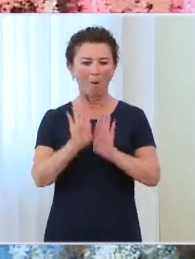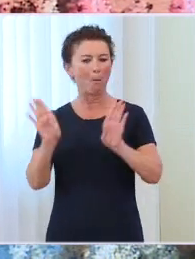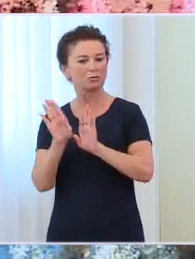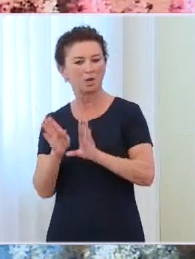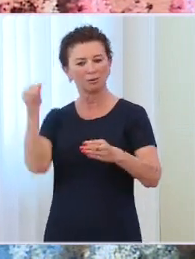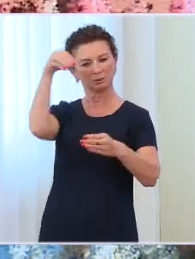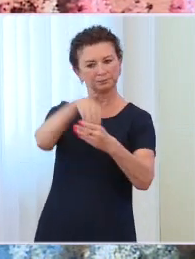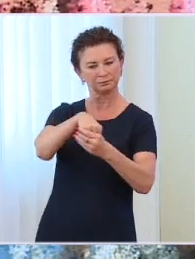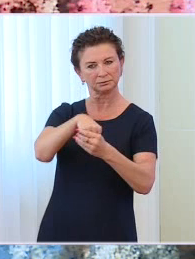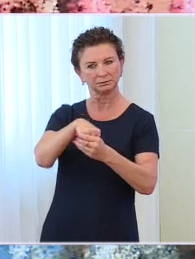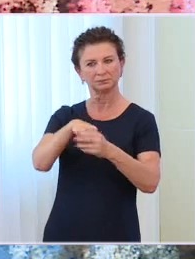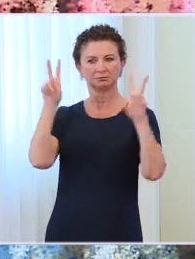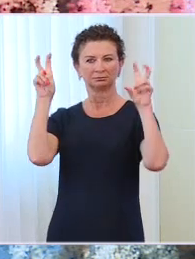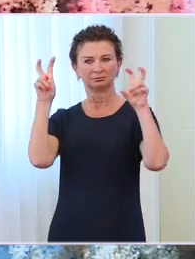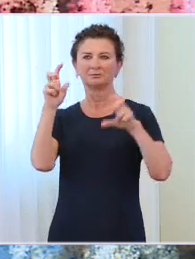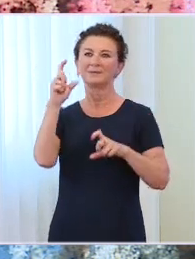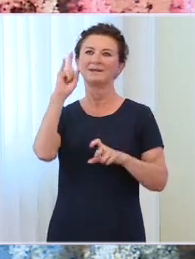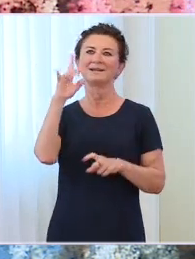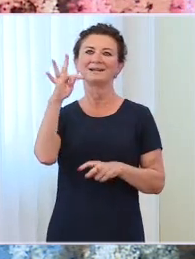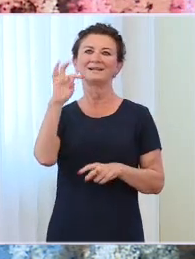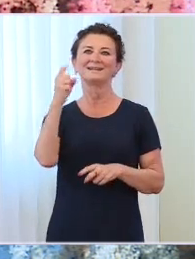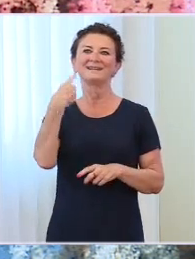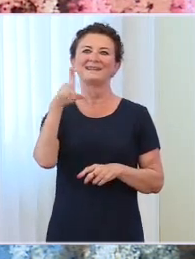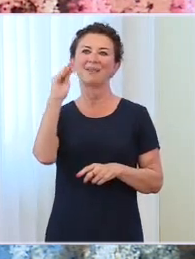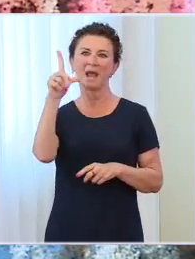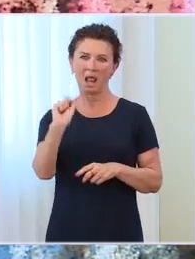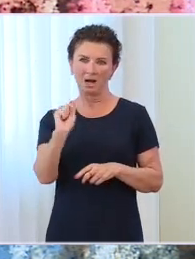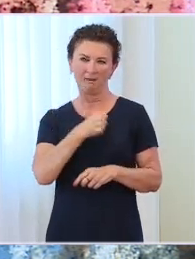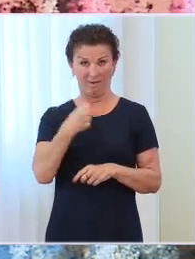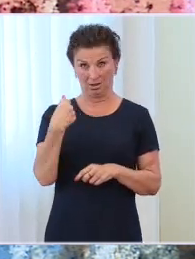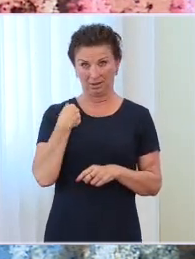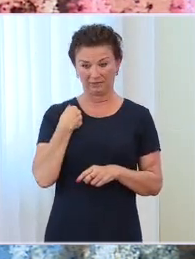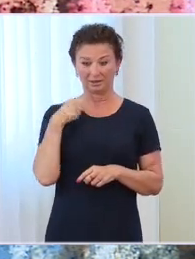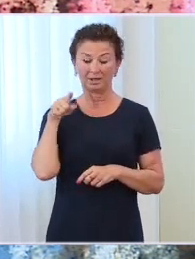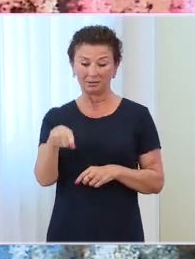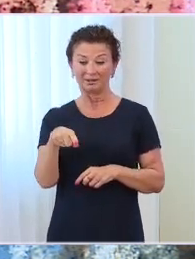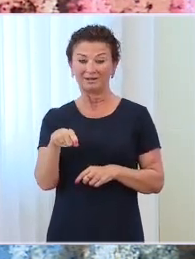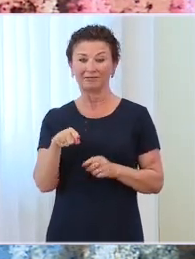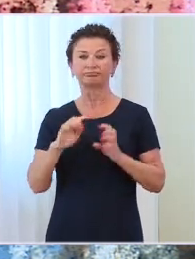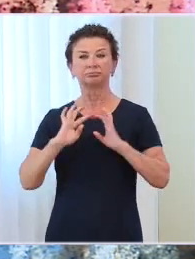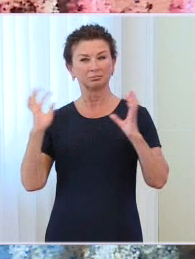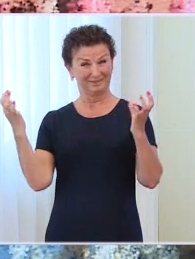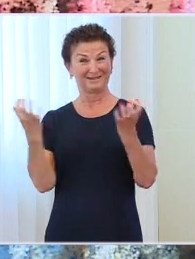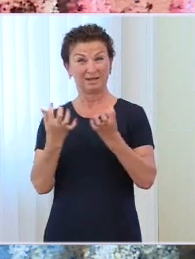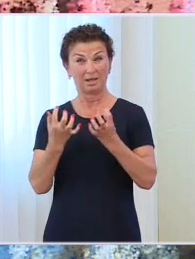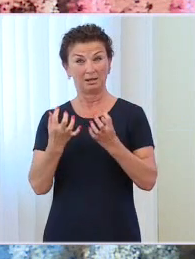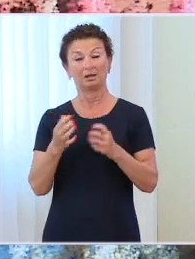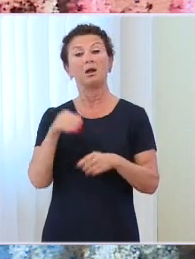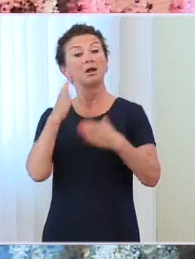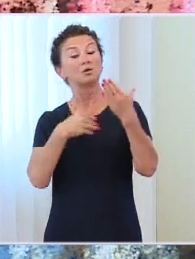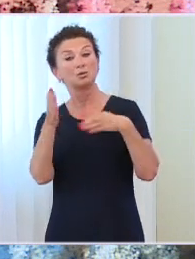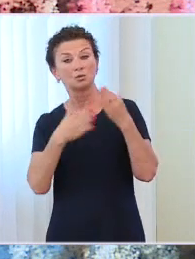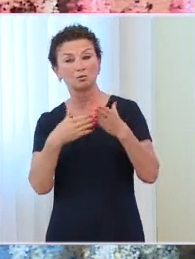zbudował po to, żeby gnębić Polaków. Dzisiaj tymi decyzjami, które zostały podjęte będzie to